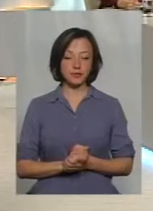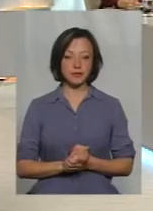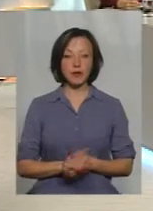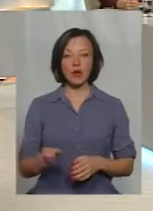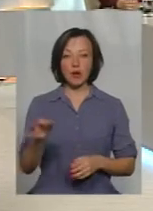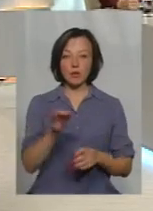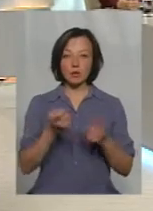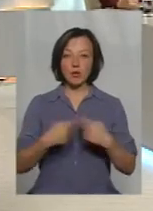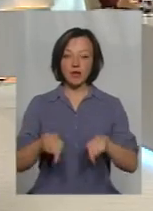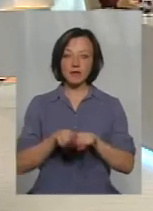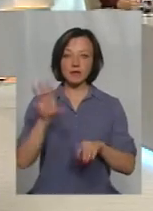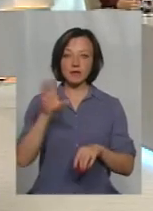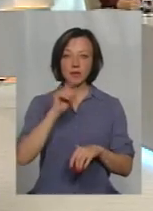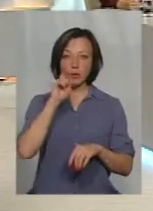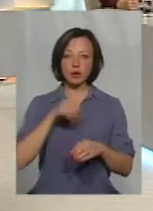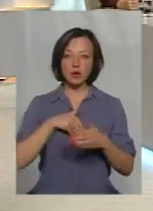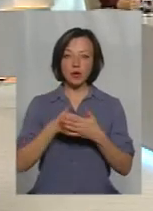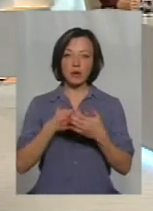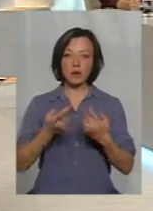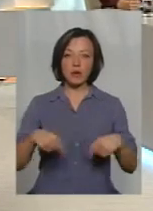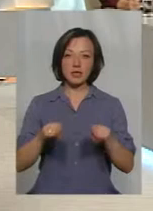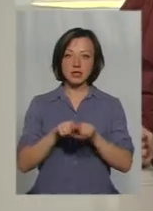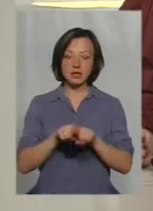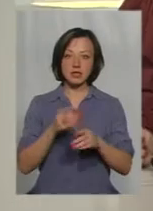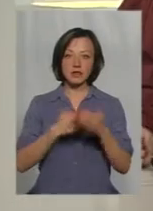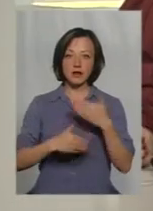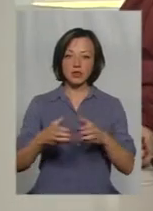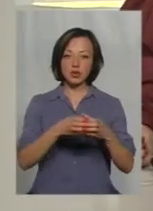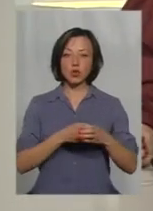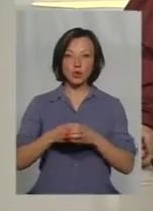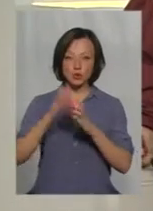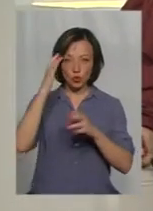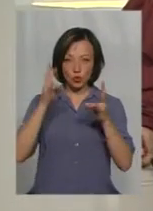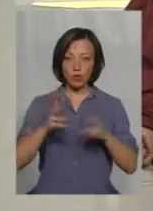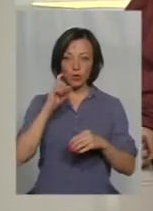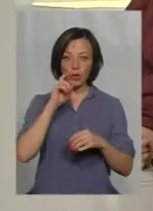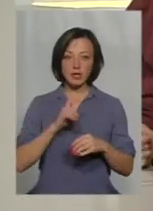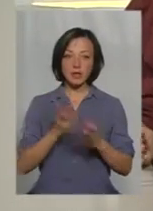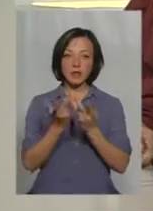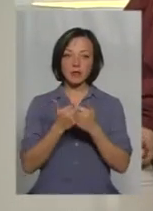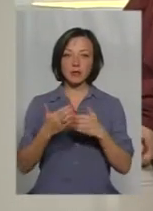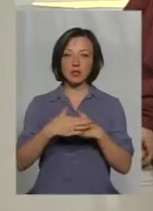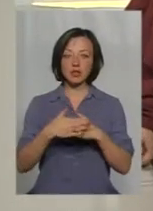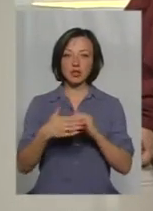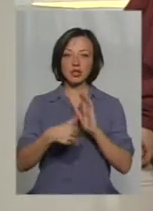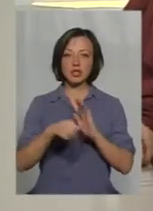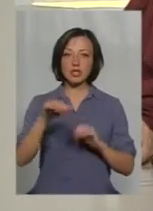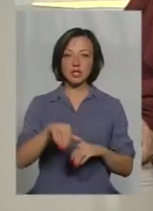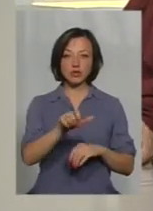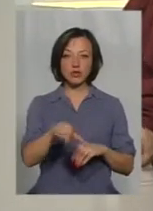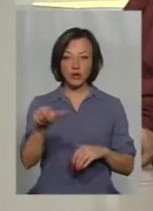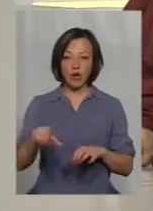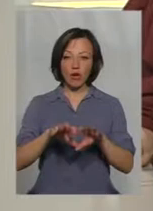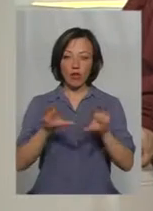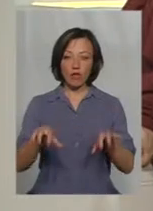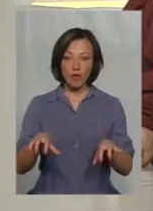обласна організація Всеукраїнської громадської організації інвалідів «Союз Чорнобиль України» налічує близько 6 тисяч чоловік, а